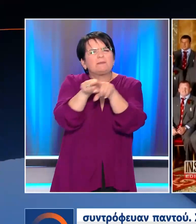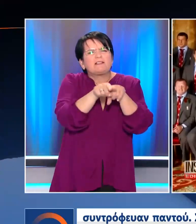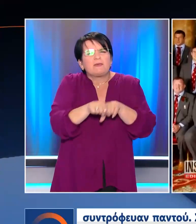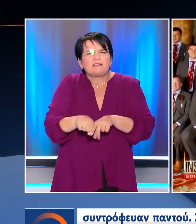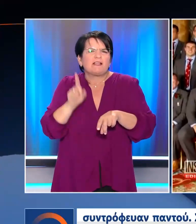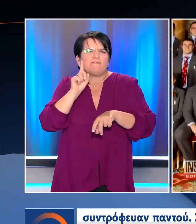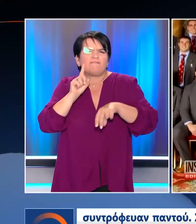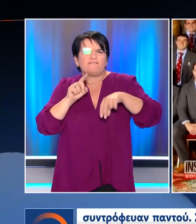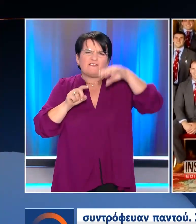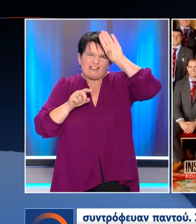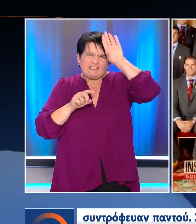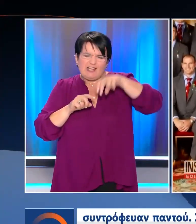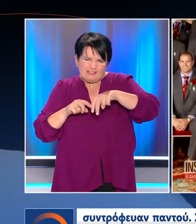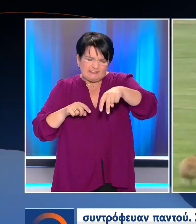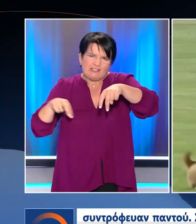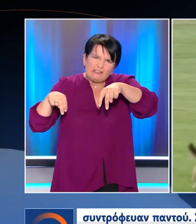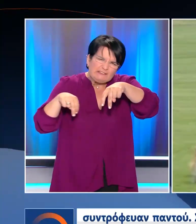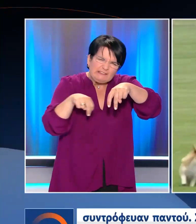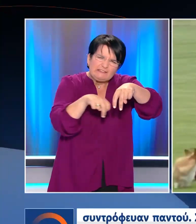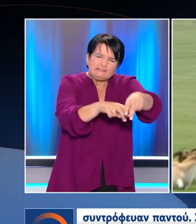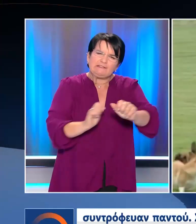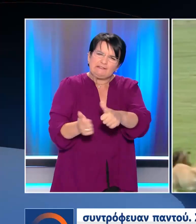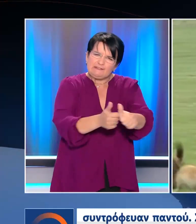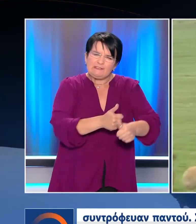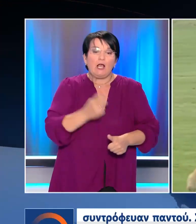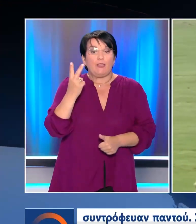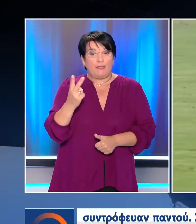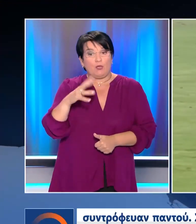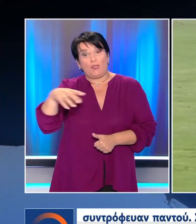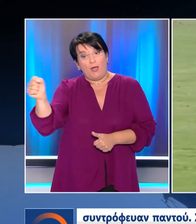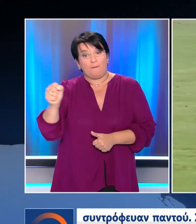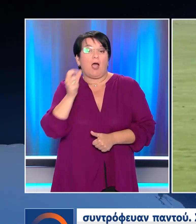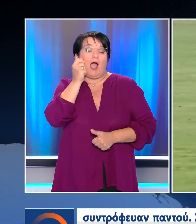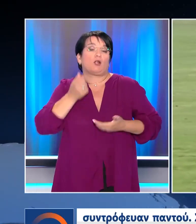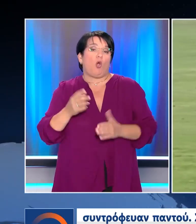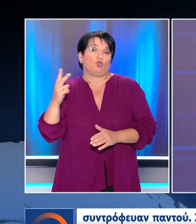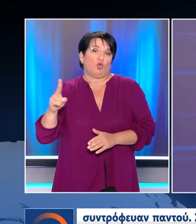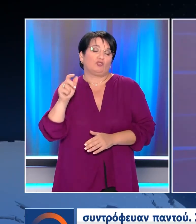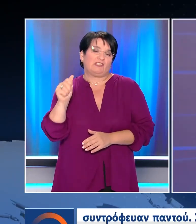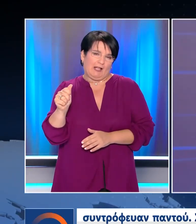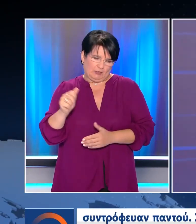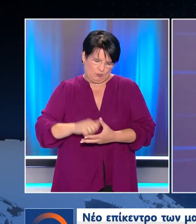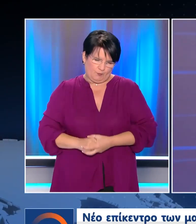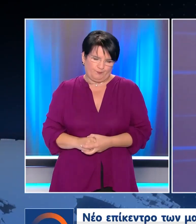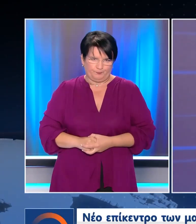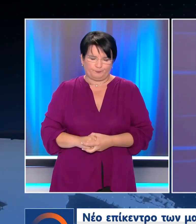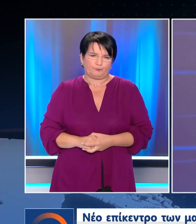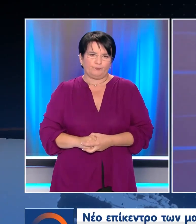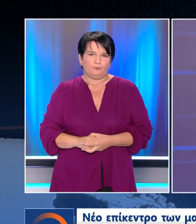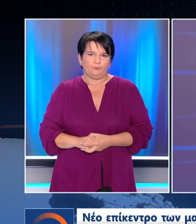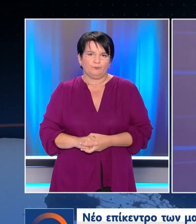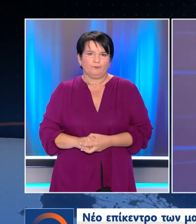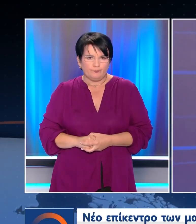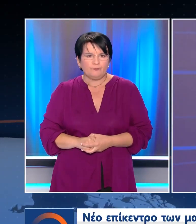Σύμφωνα με τον Βρετανικό τύπο Τα δύο αγαπημένα κατοικίδια της Ελισάβετ Θα μείνουν πλέον με τον γιο της Ρίγκι Πάνδριου Νέο